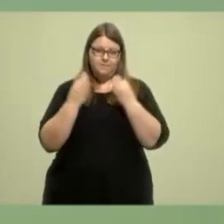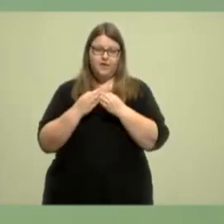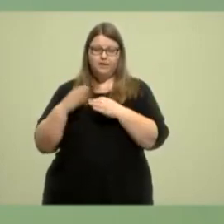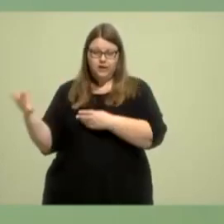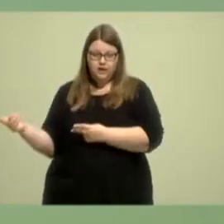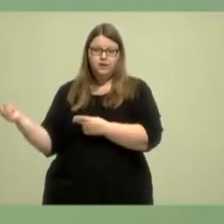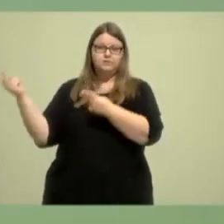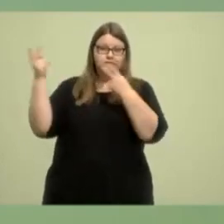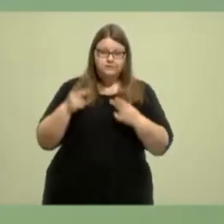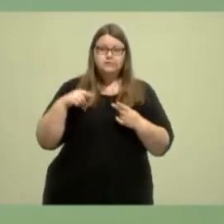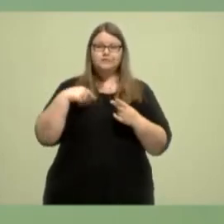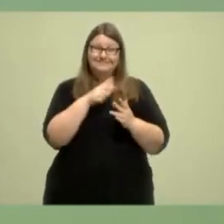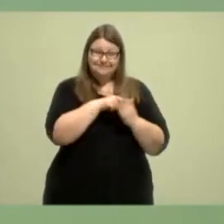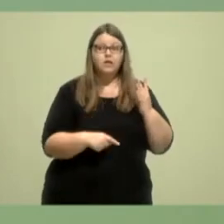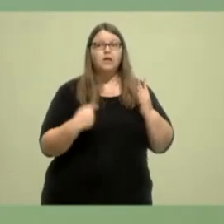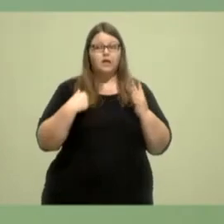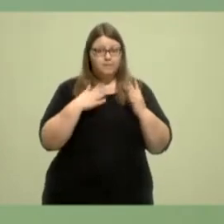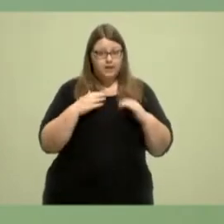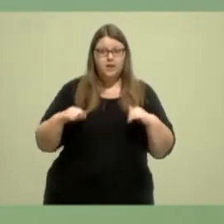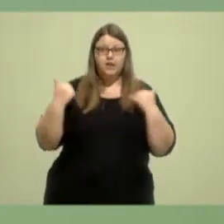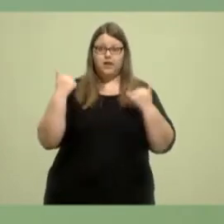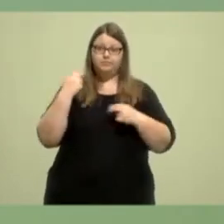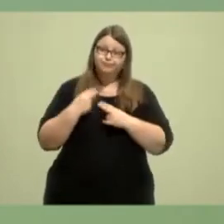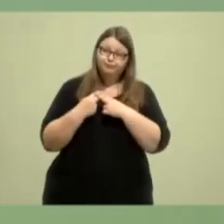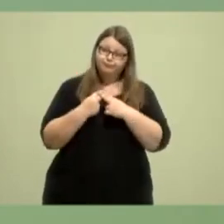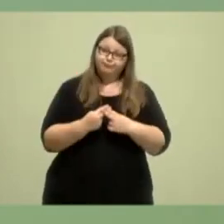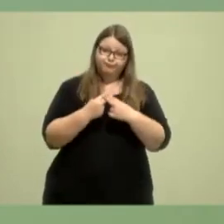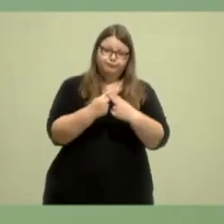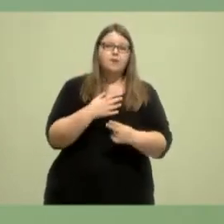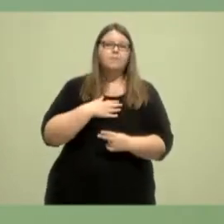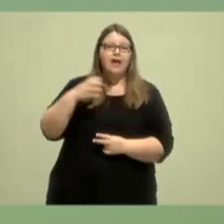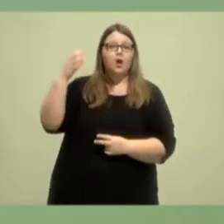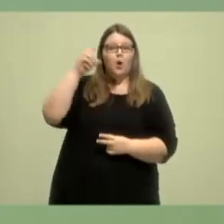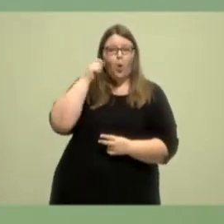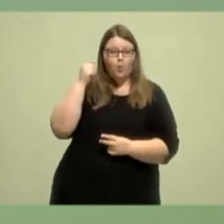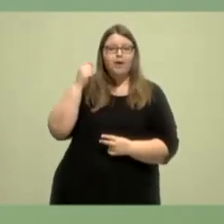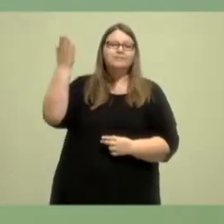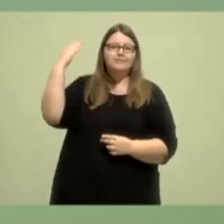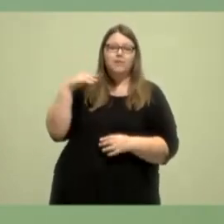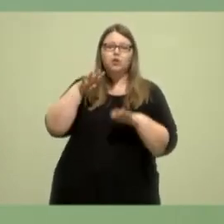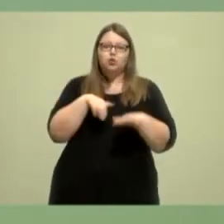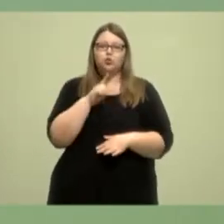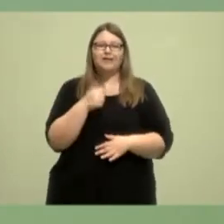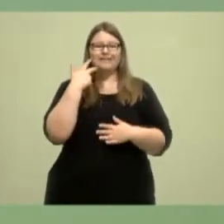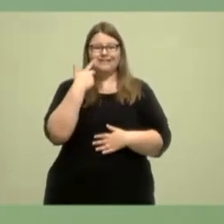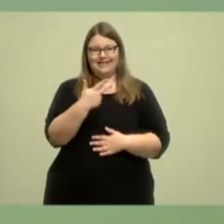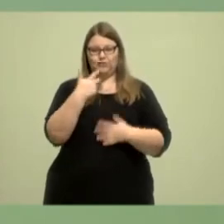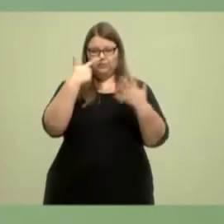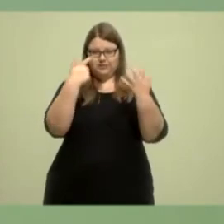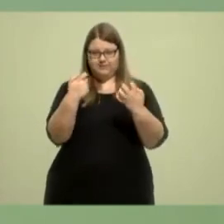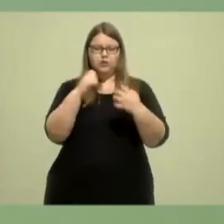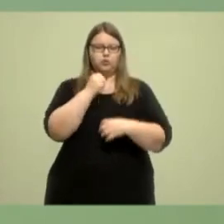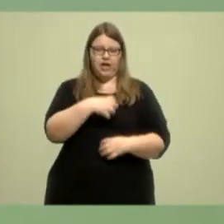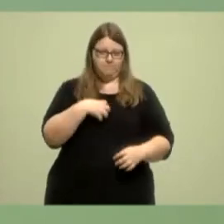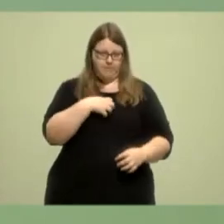Generationen hinweg. Mein Opa kam als Gastarbeiter 1973 zuerst nach